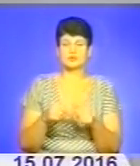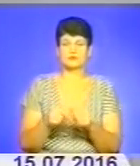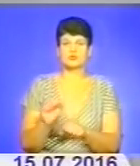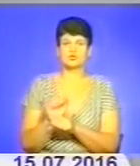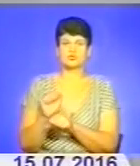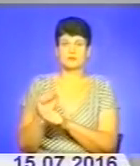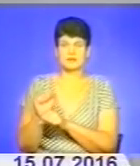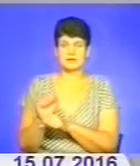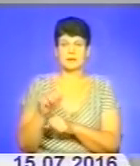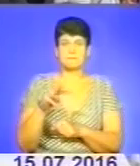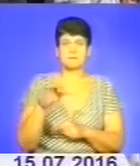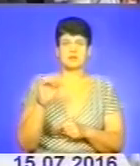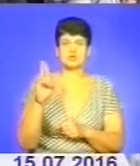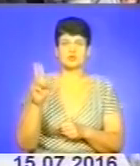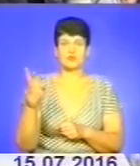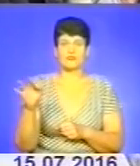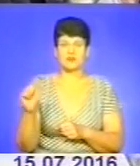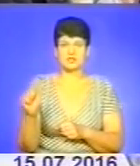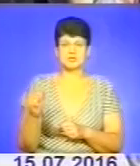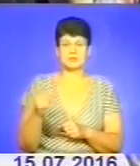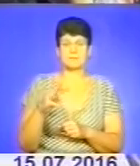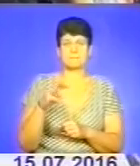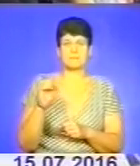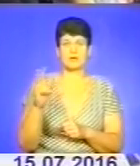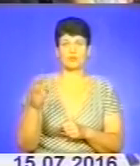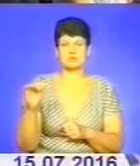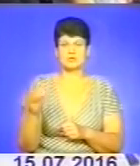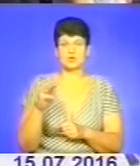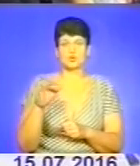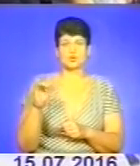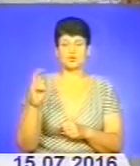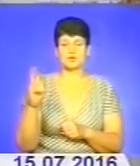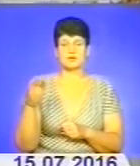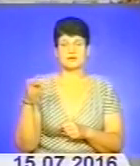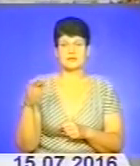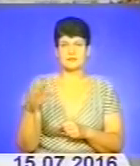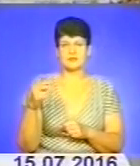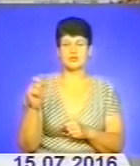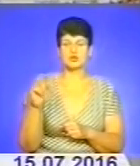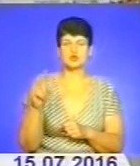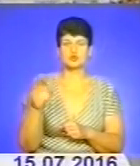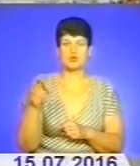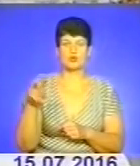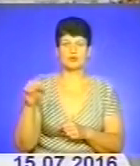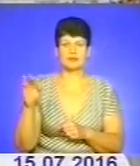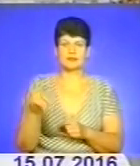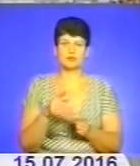Мишковичах, Микулинцях, Тютькові та Золотниках. Там паломників прийматимуть громади.